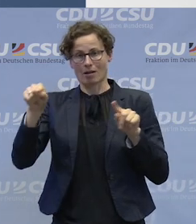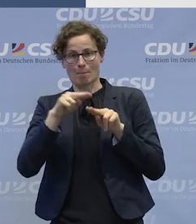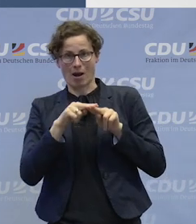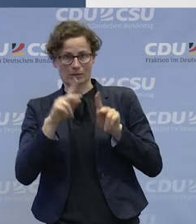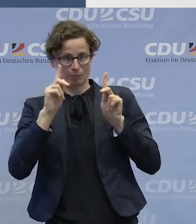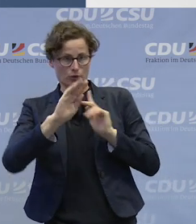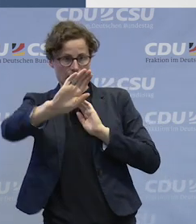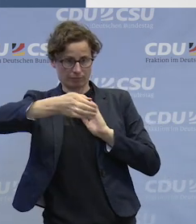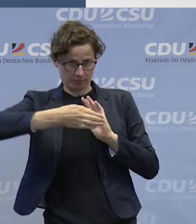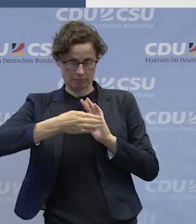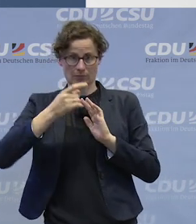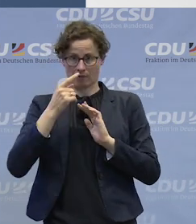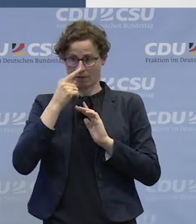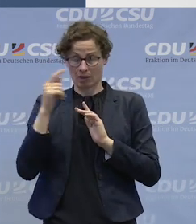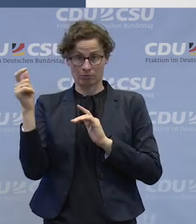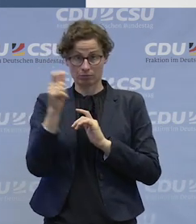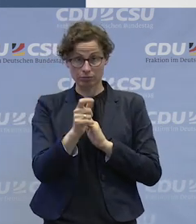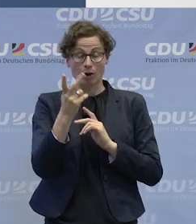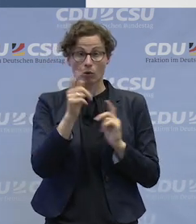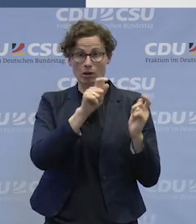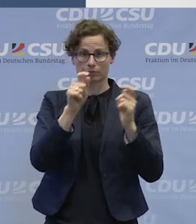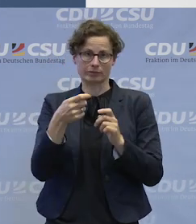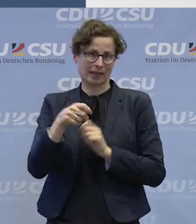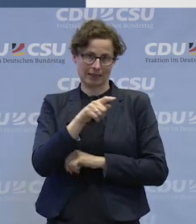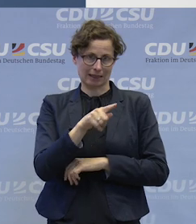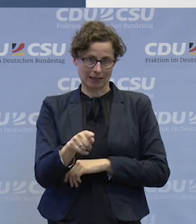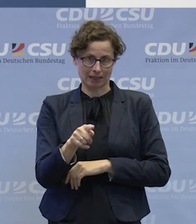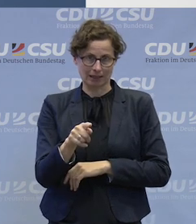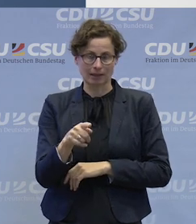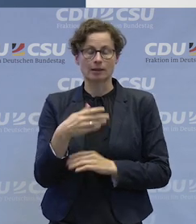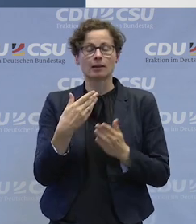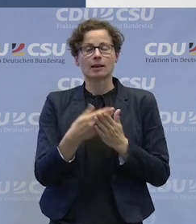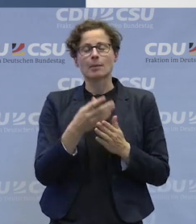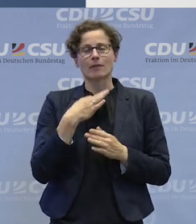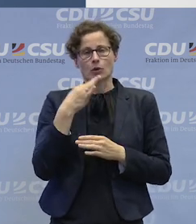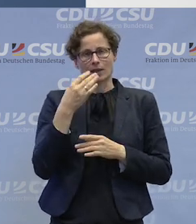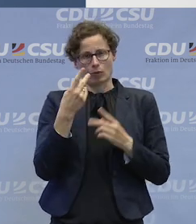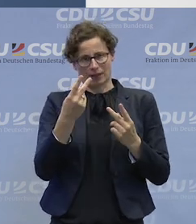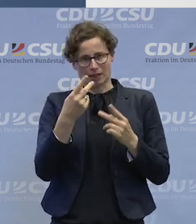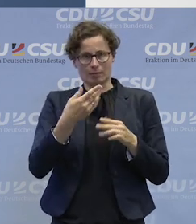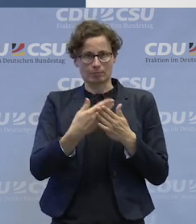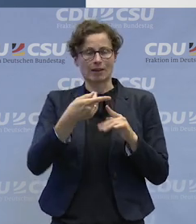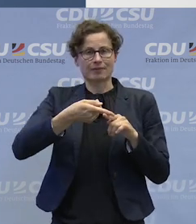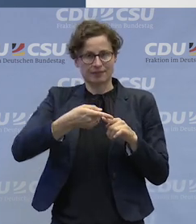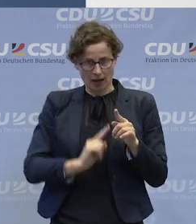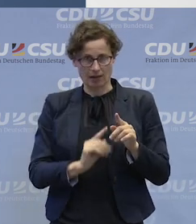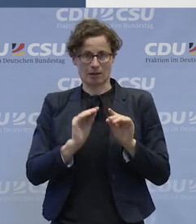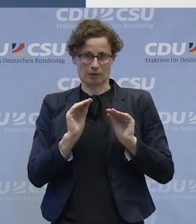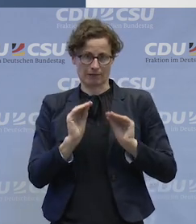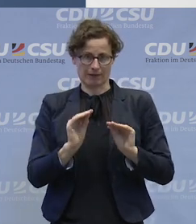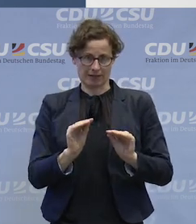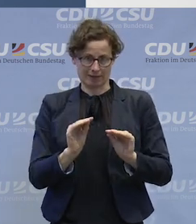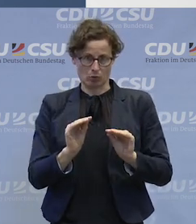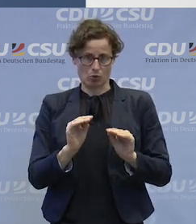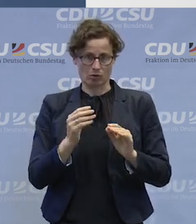wird das auch unbedingt unterstützen. Und ich glaube, ein Hebel sind wirklich die Teilqualifizierungen, weil wir in der Welt, in der